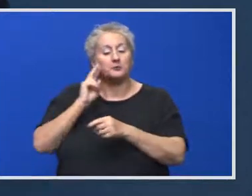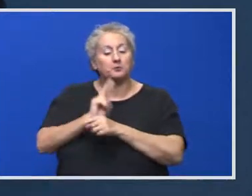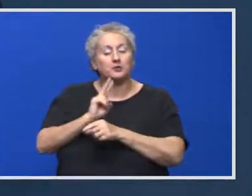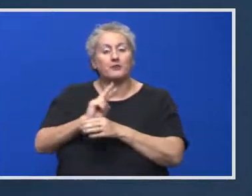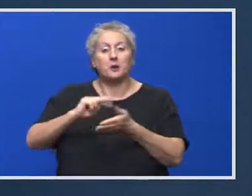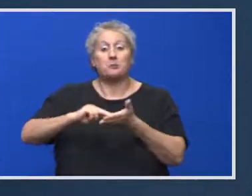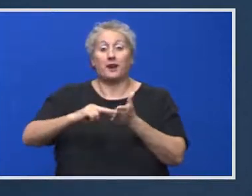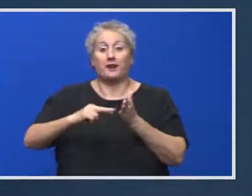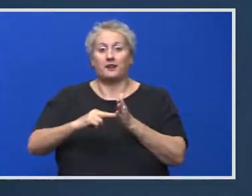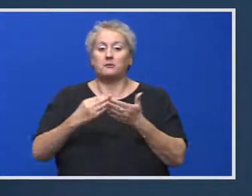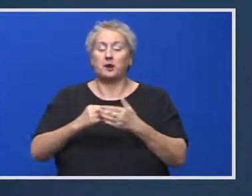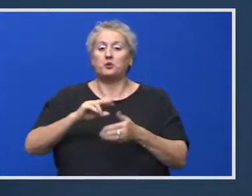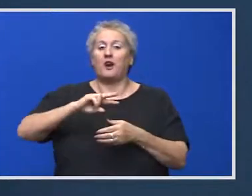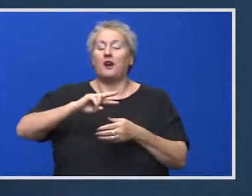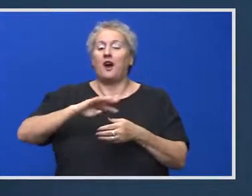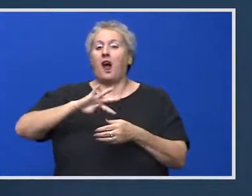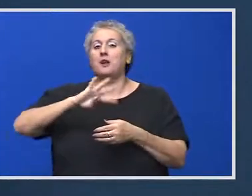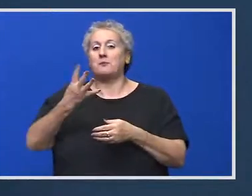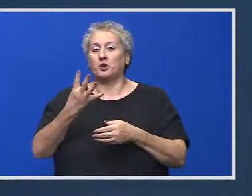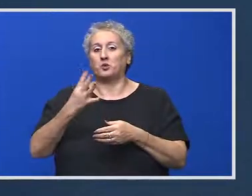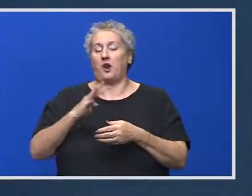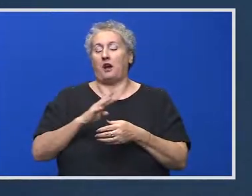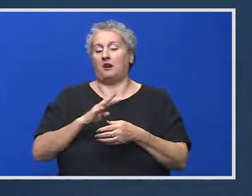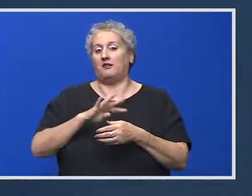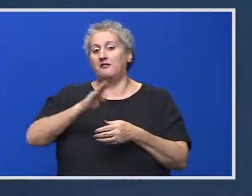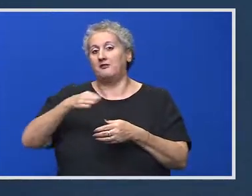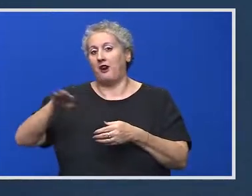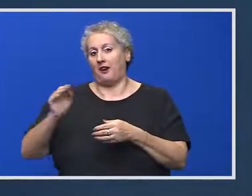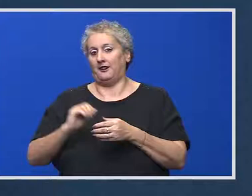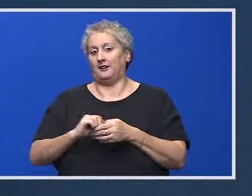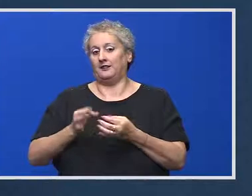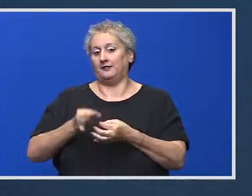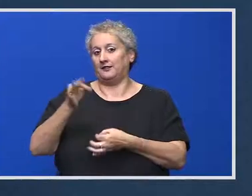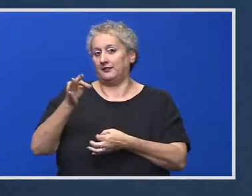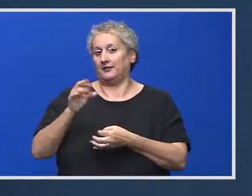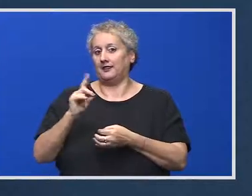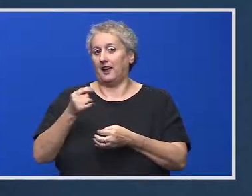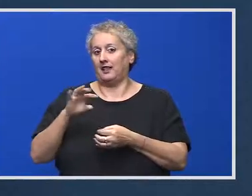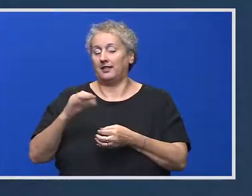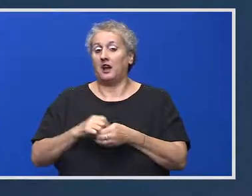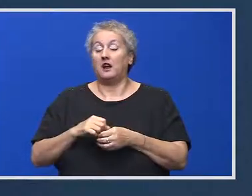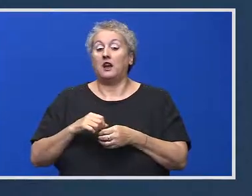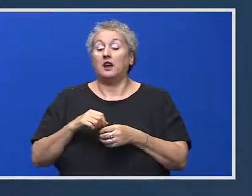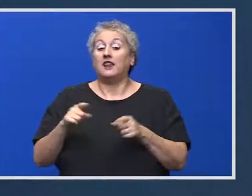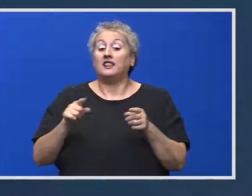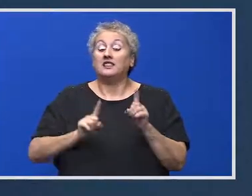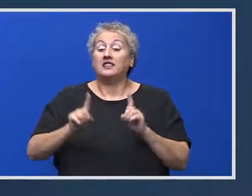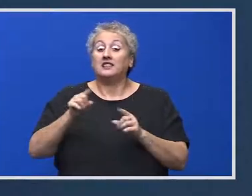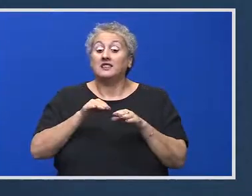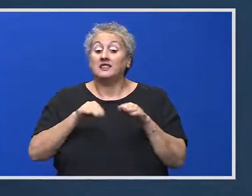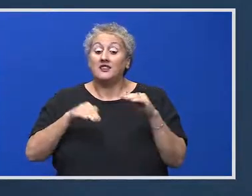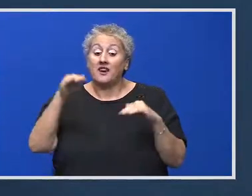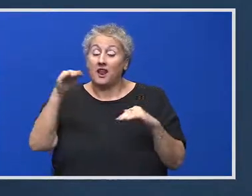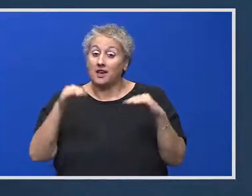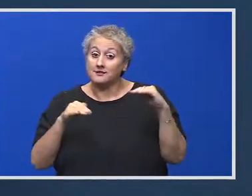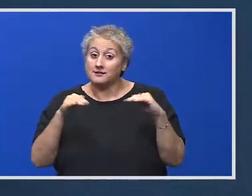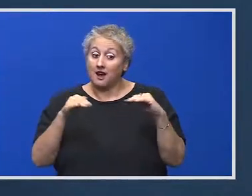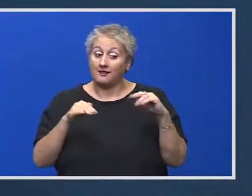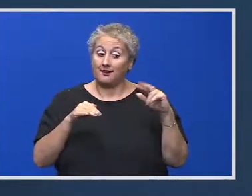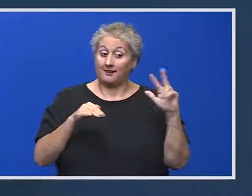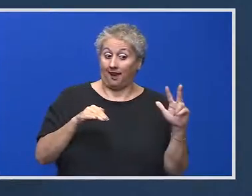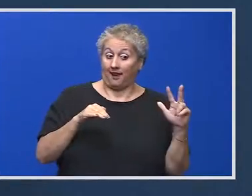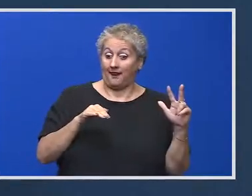valul 4. În același timp diferența față de valul 3, dacă îmi permiteți, este că acum